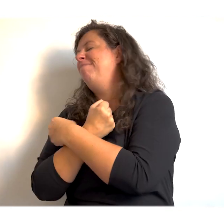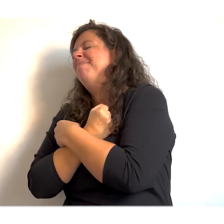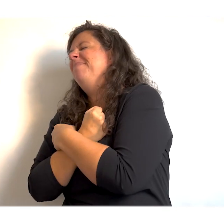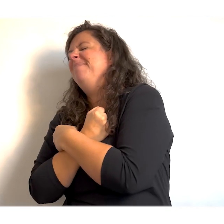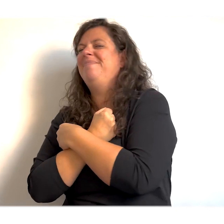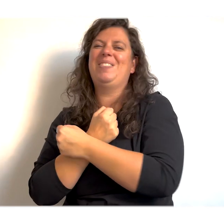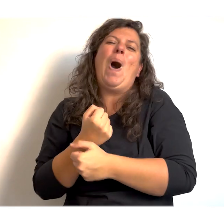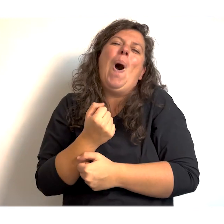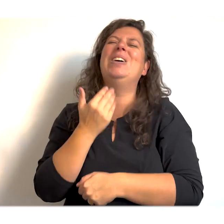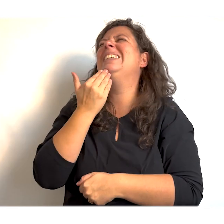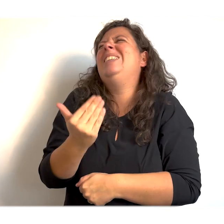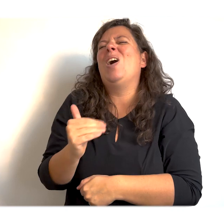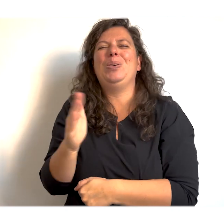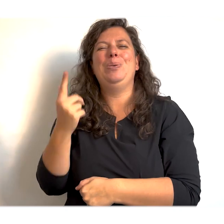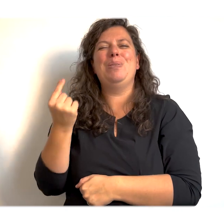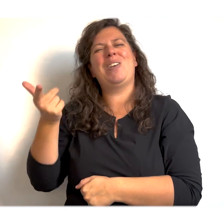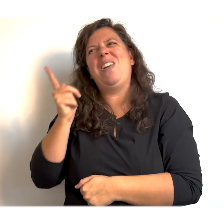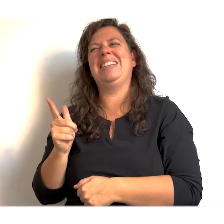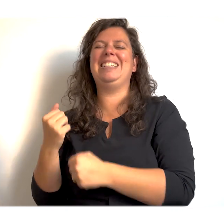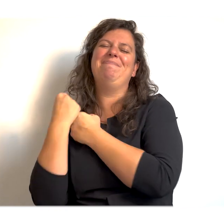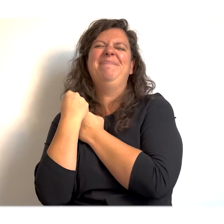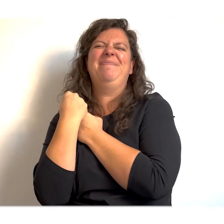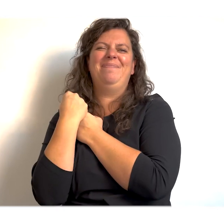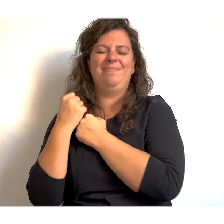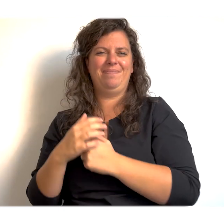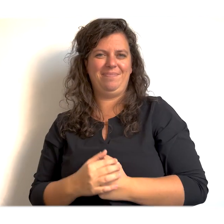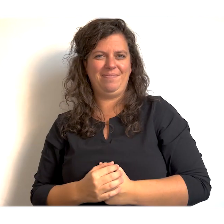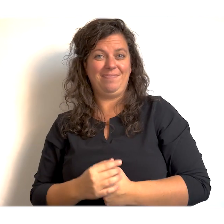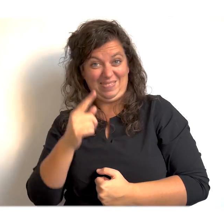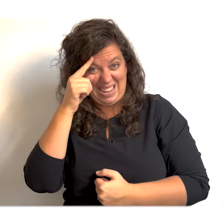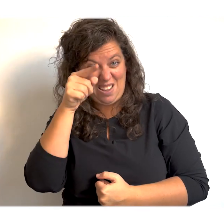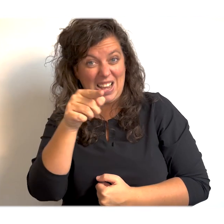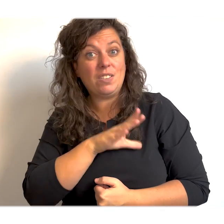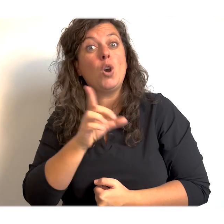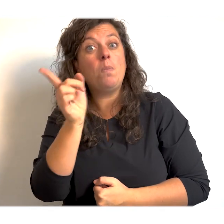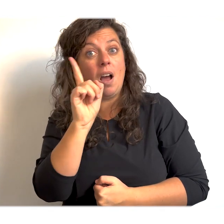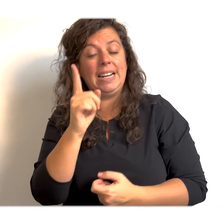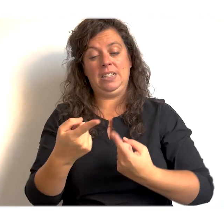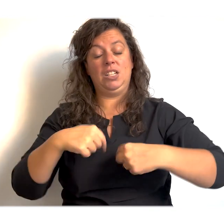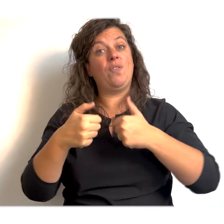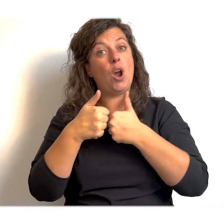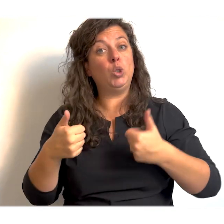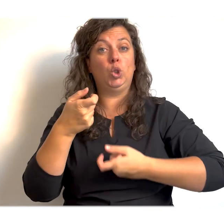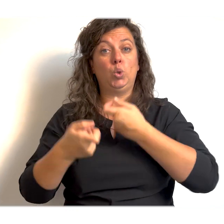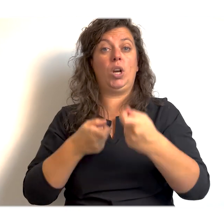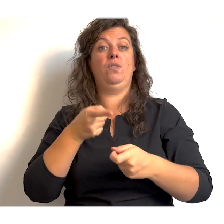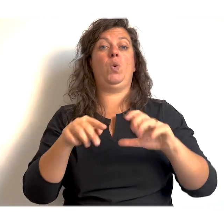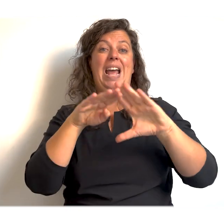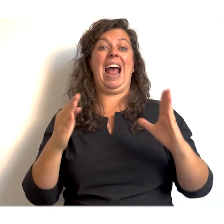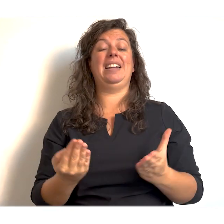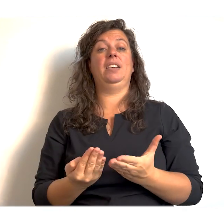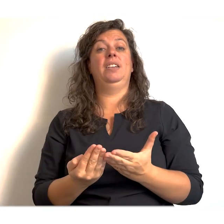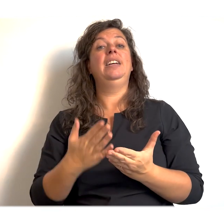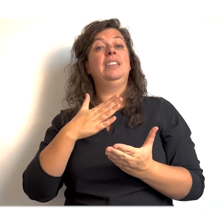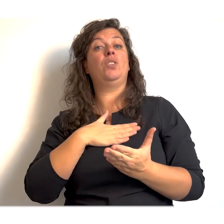Oh, dankjewel Burelletti. En weet je wat ook heel belangrijk is? Ze willen ook dat we goed voor de aarde zorgen. En kijk,